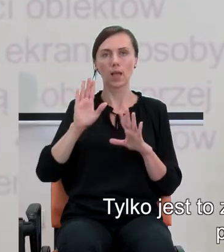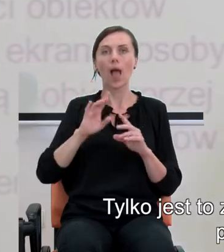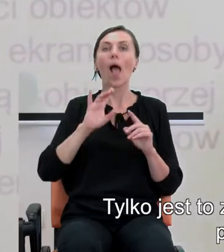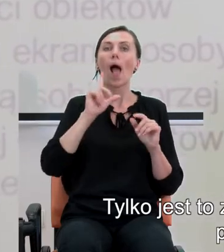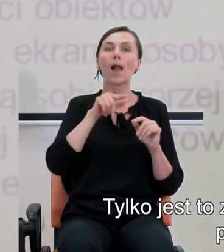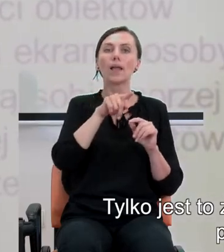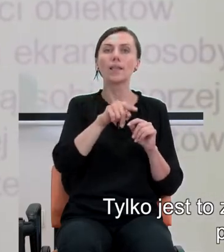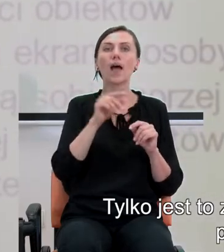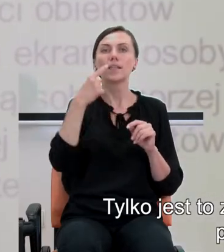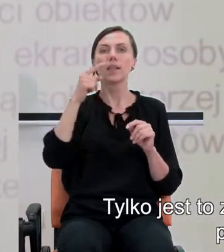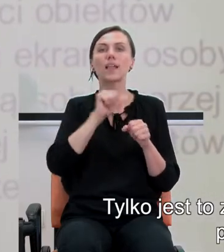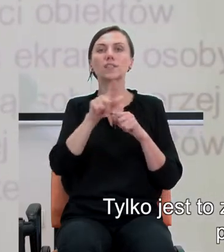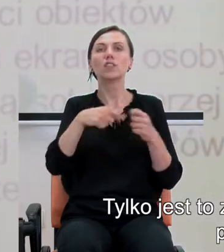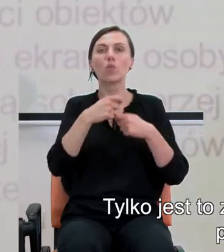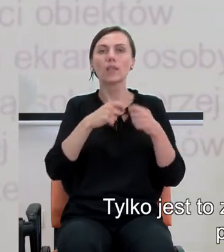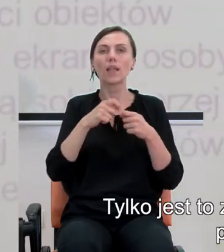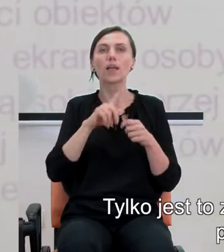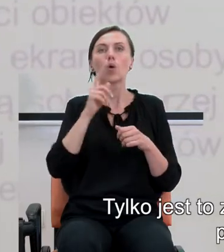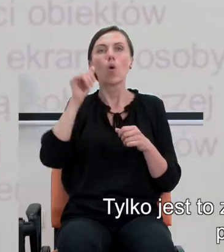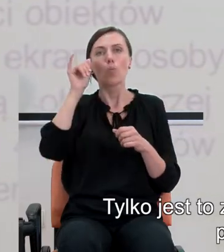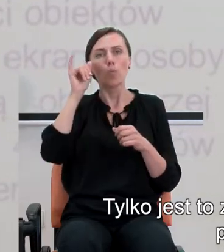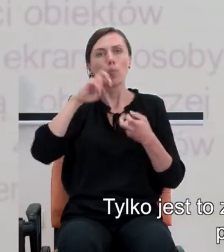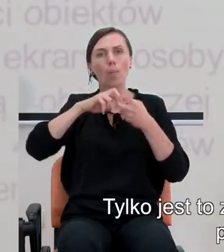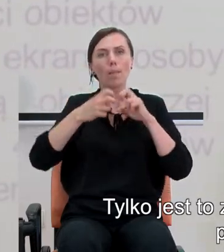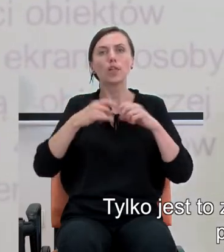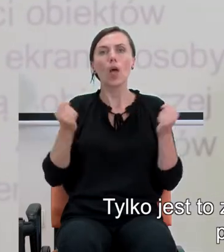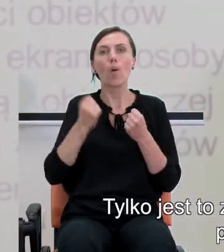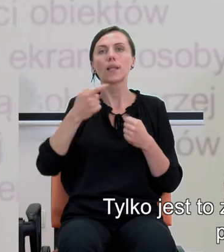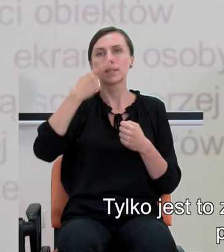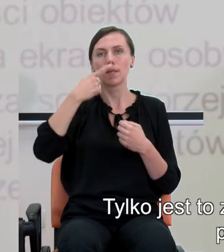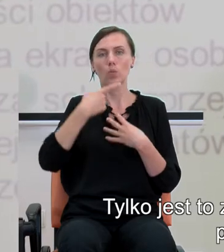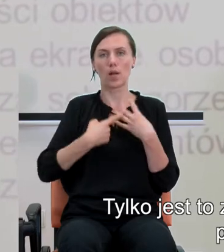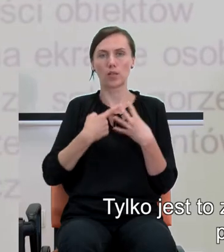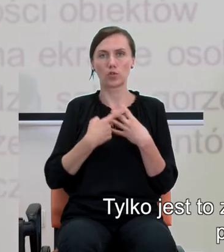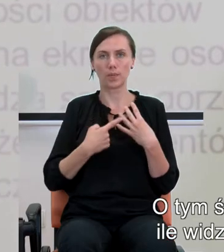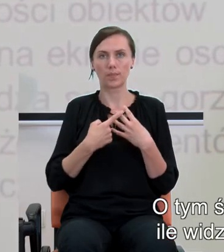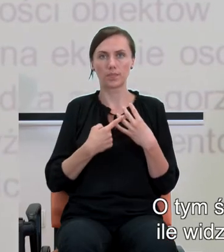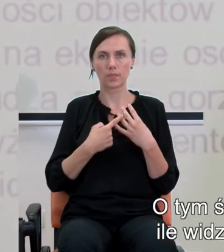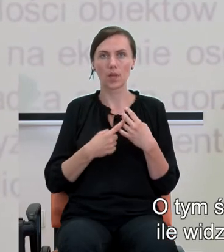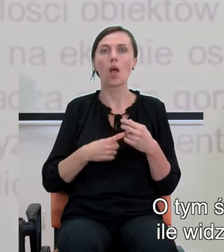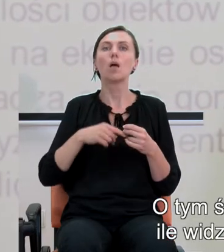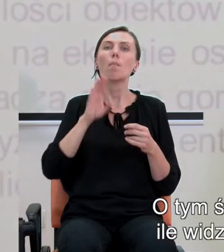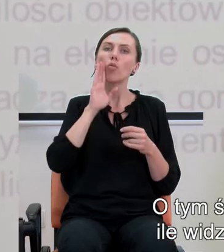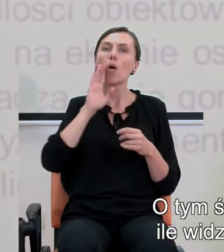z kłopotami w działaniu zmysłu liczby, podobnie jak w przypadku dyskalkuli. O tym świadczy to, że